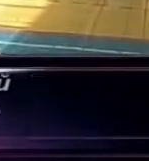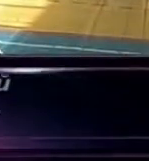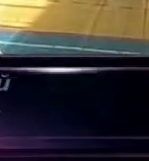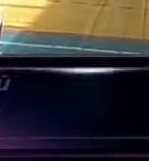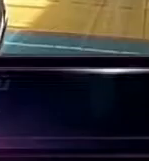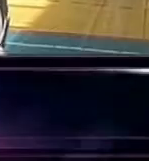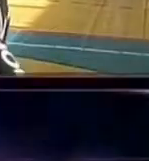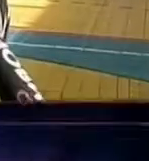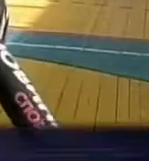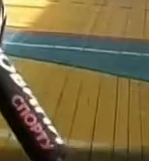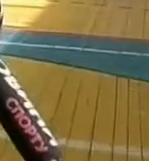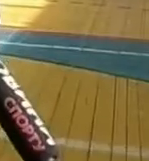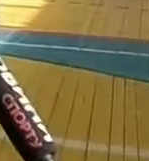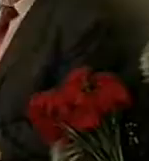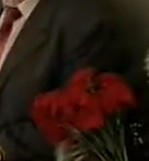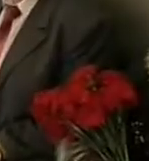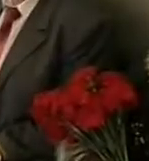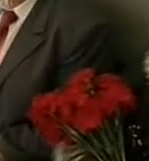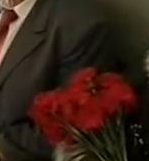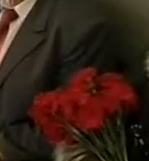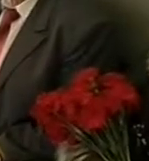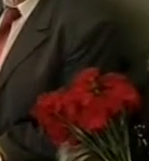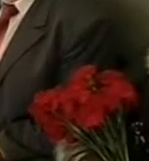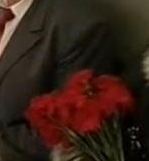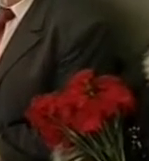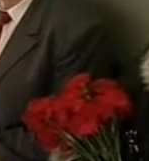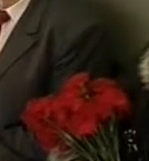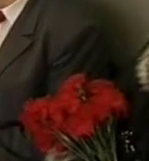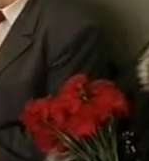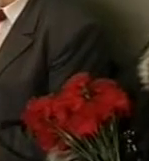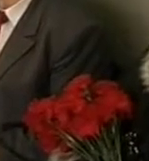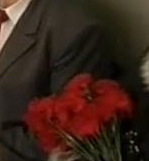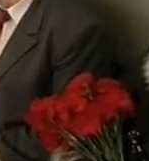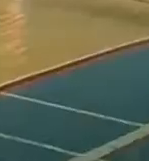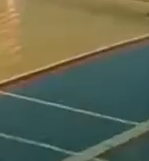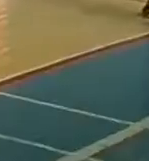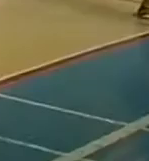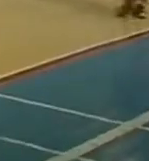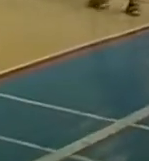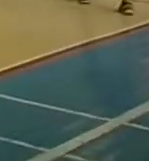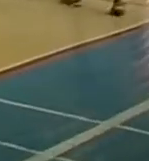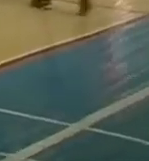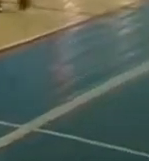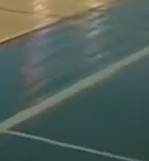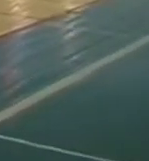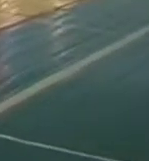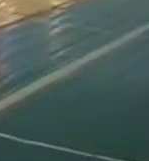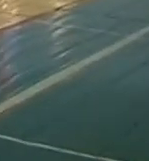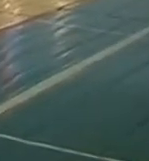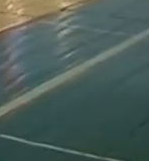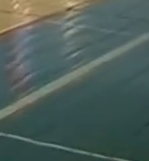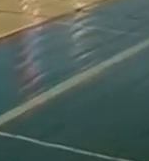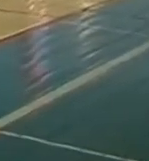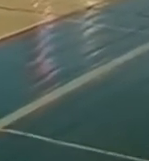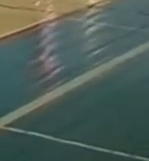поборяться за медалі. Організатори говорять, такі змагання у першу чергу потрібні для популяризації гандболу серед